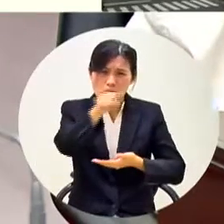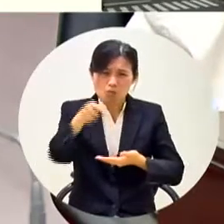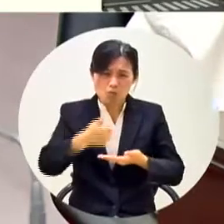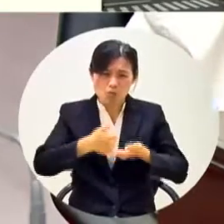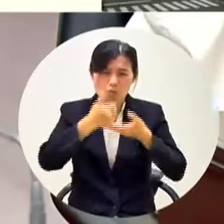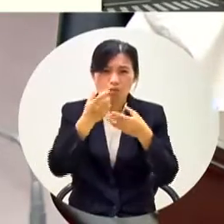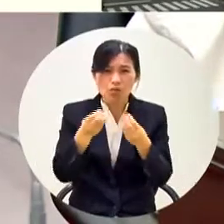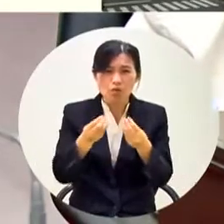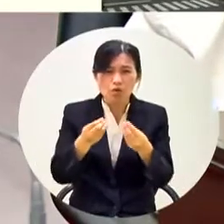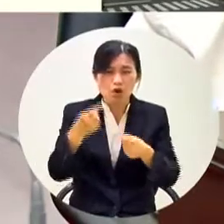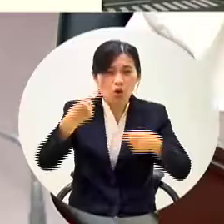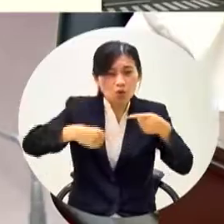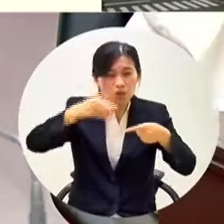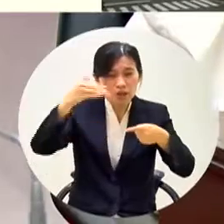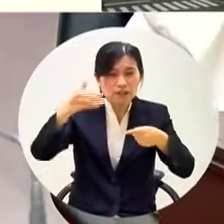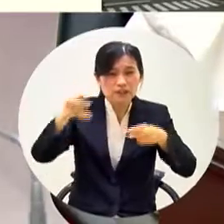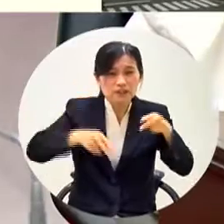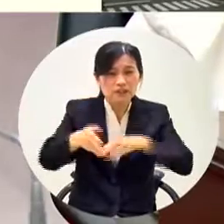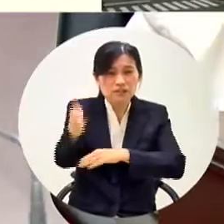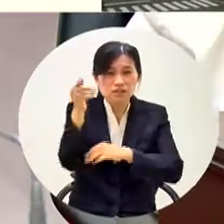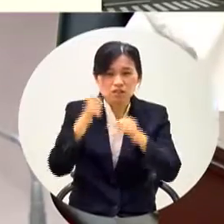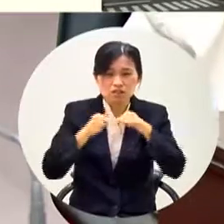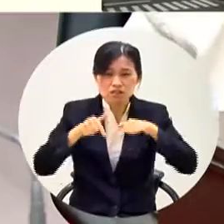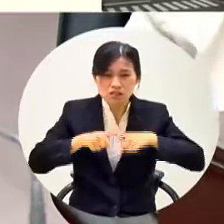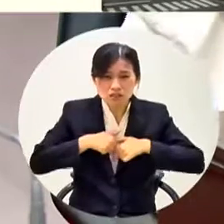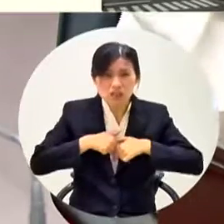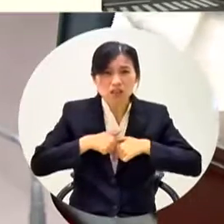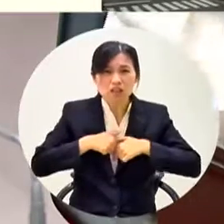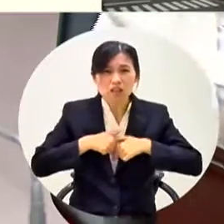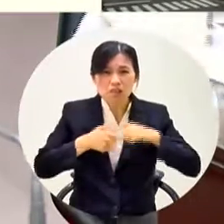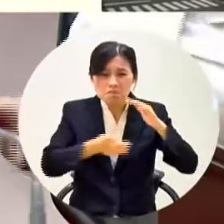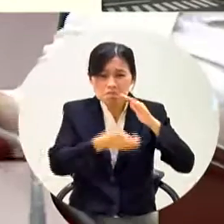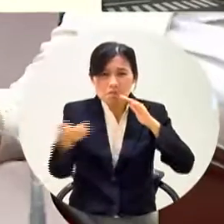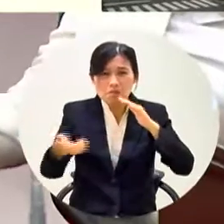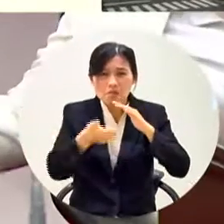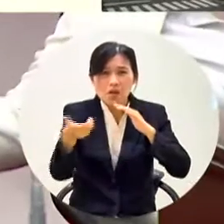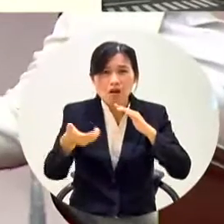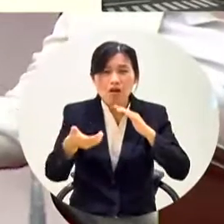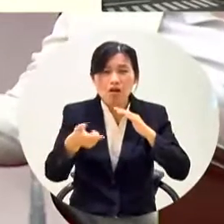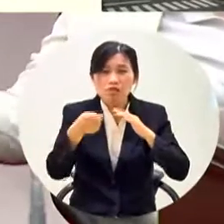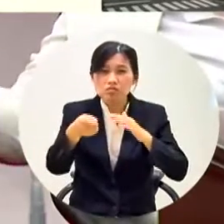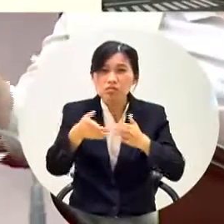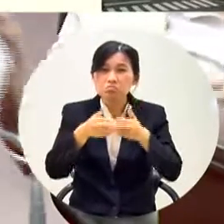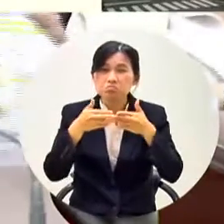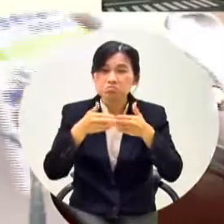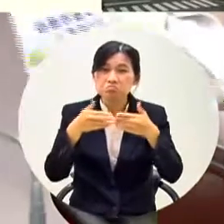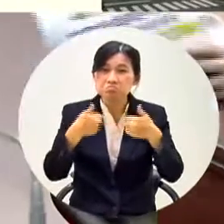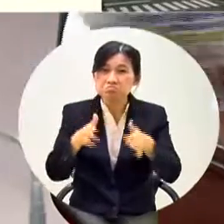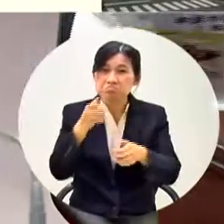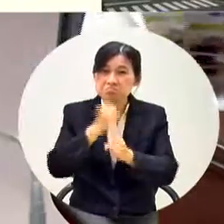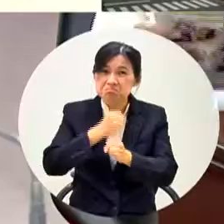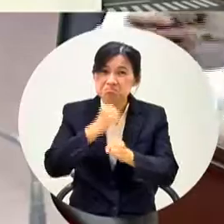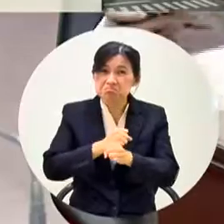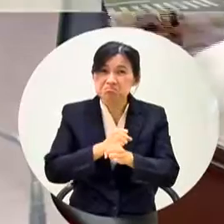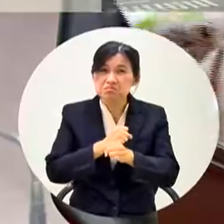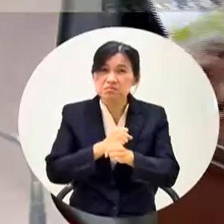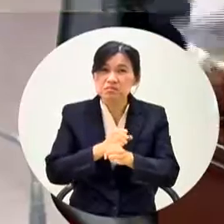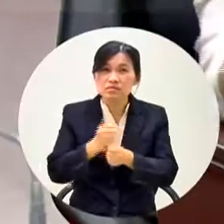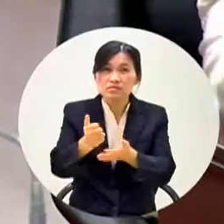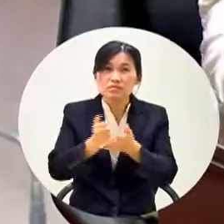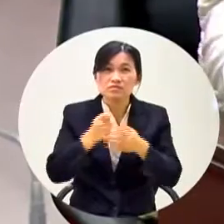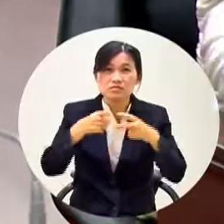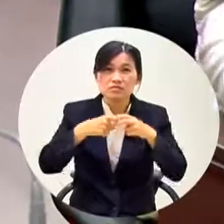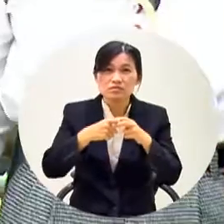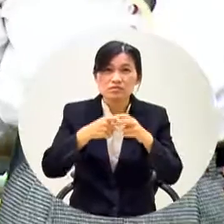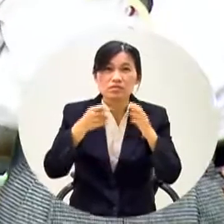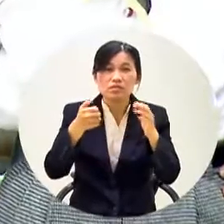這個古山行政中心簽餘資料匯後給你你願不願意做來請答覆請李副市長答覆